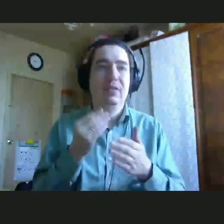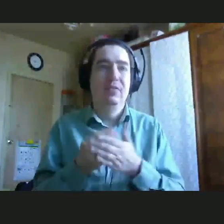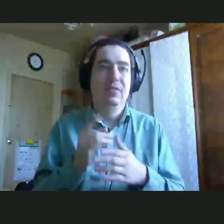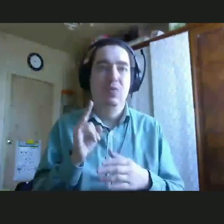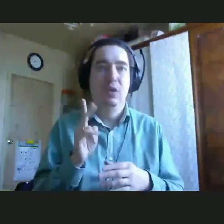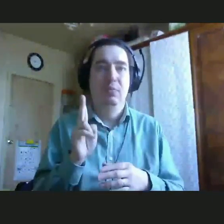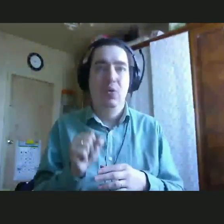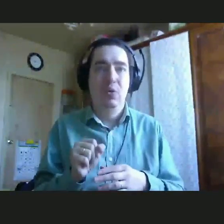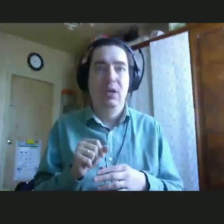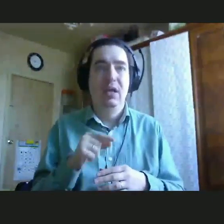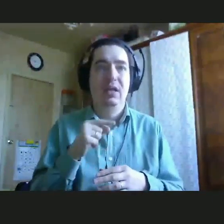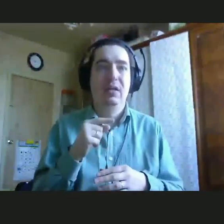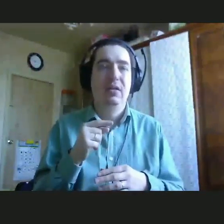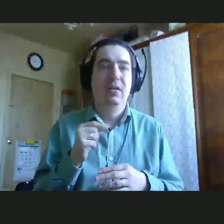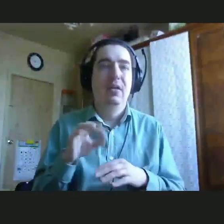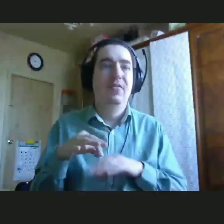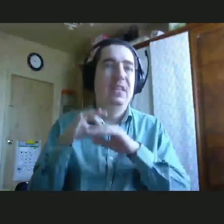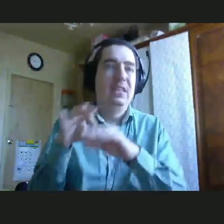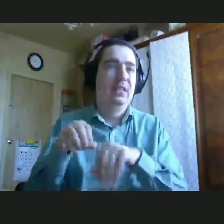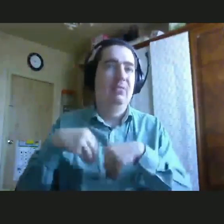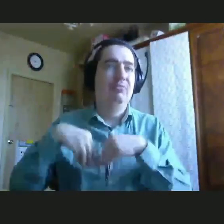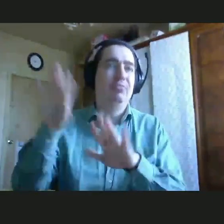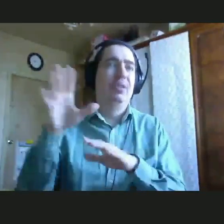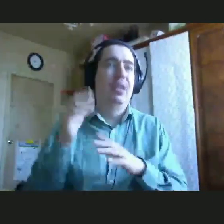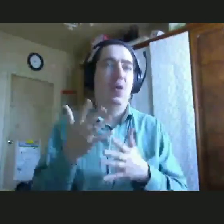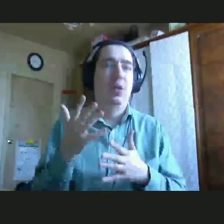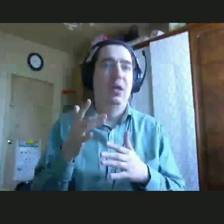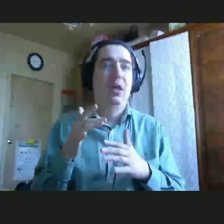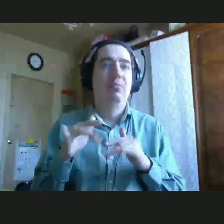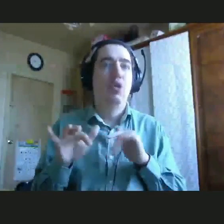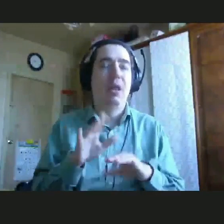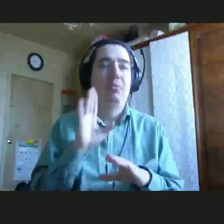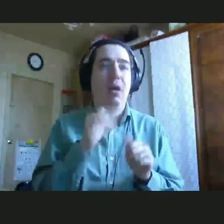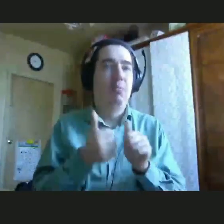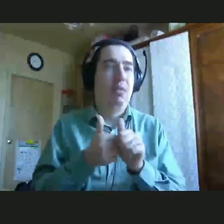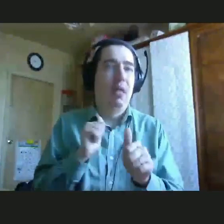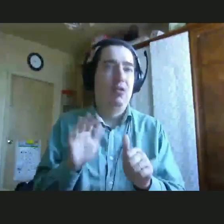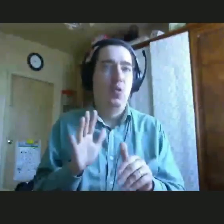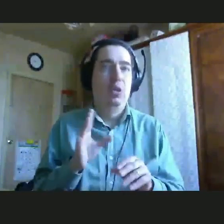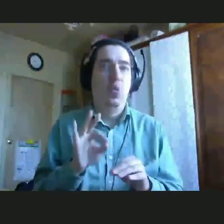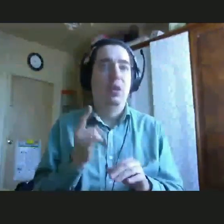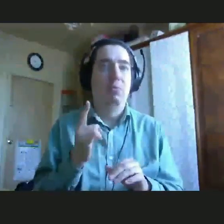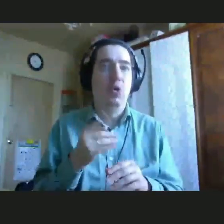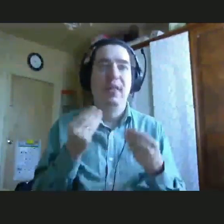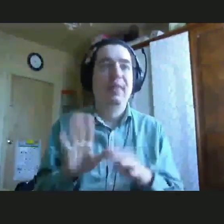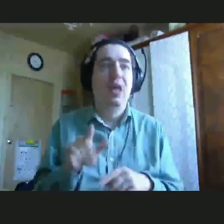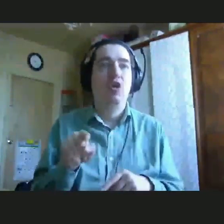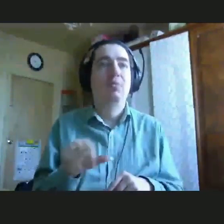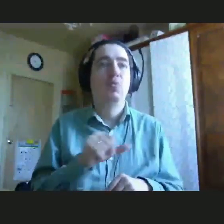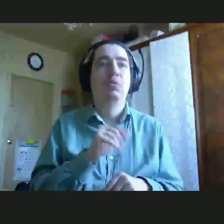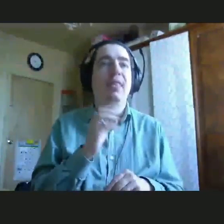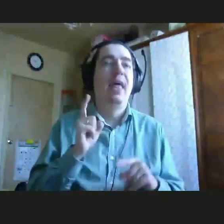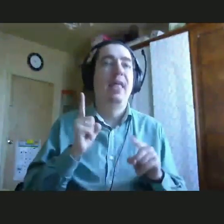мы идем на какое-то мероприятие, да, и мама не отходит от ребенка, не дает ему наедине